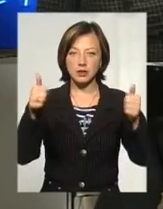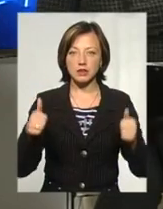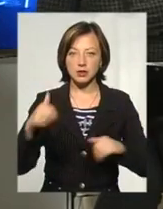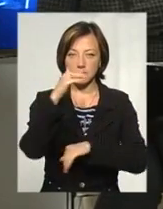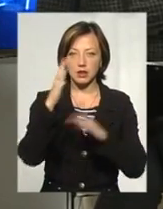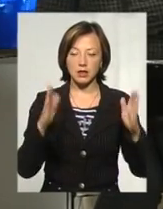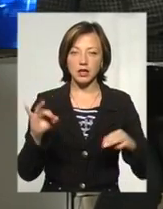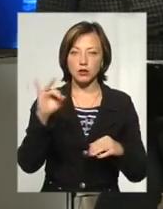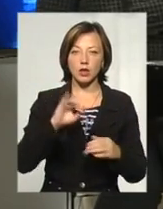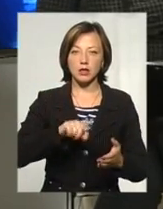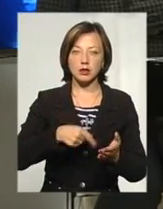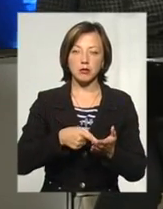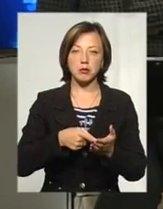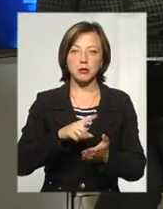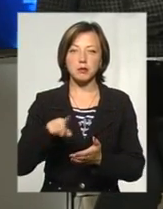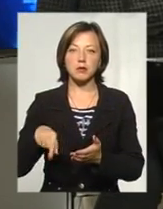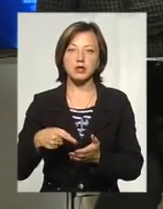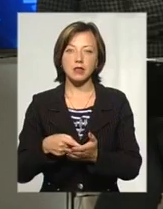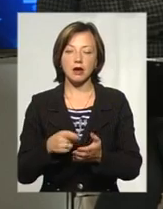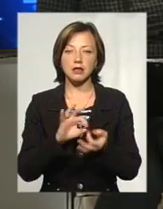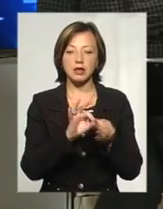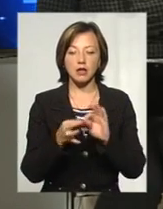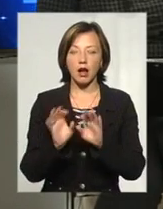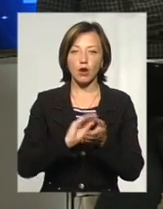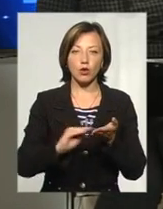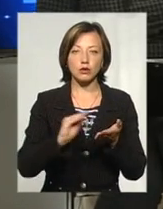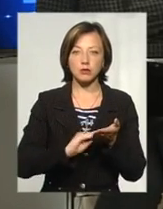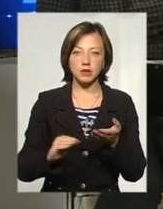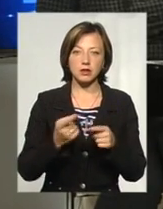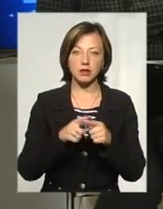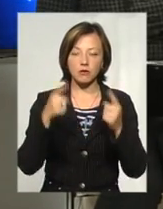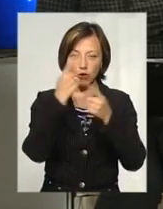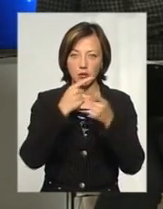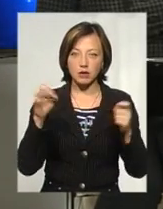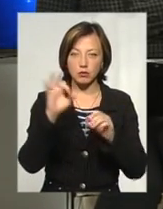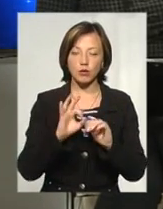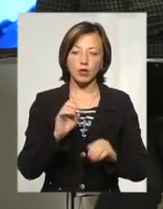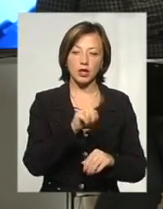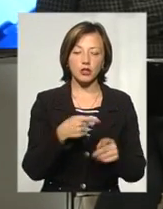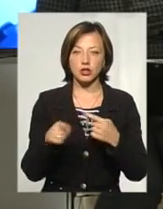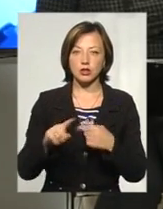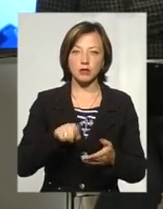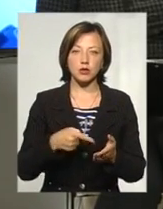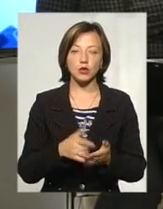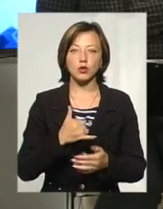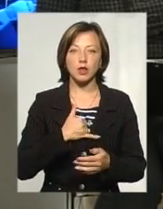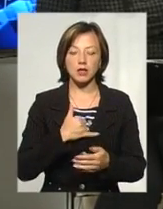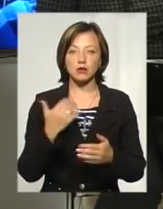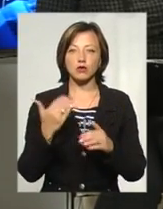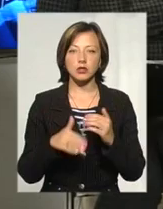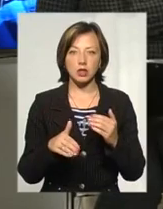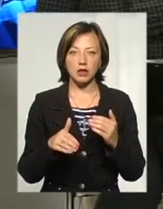історичних містах, на яких буде більш детально розписана детальна інформація про те чи інше місто. У нас по місту вже,